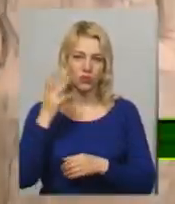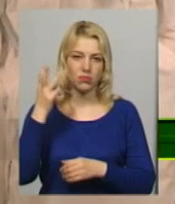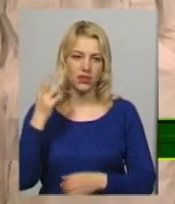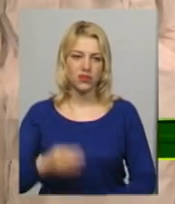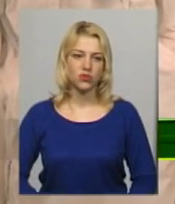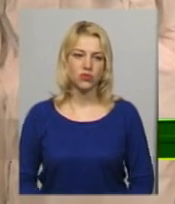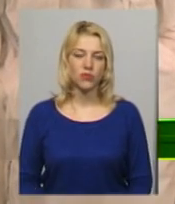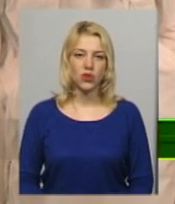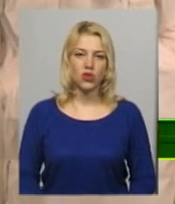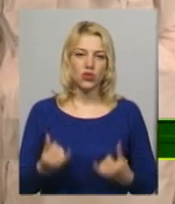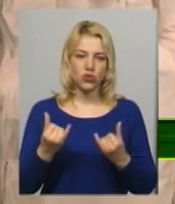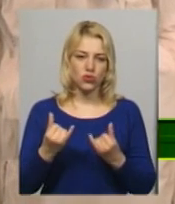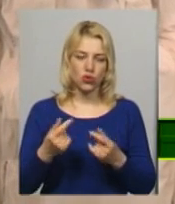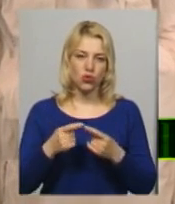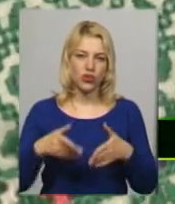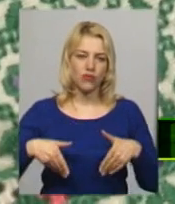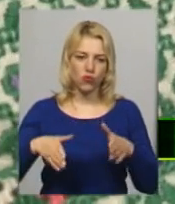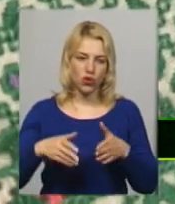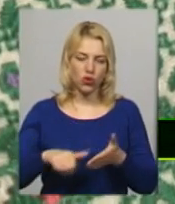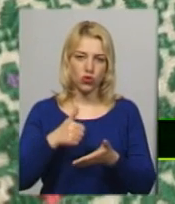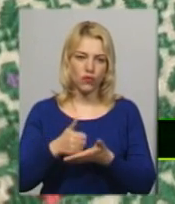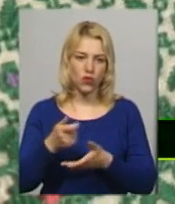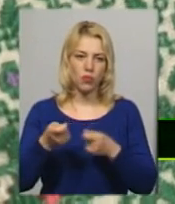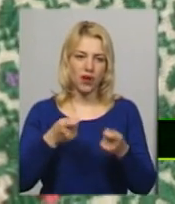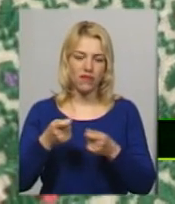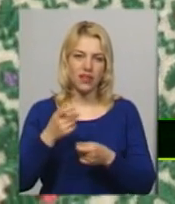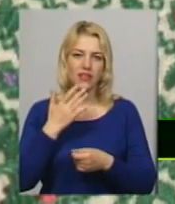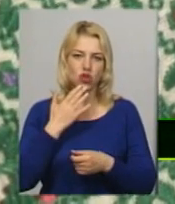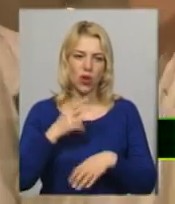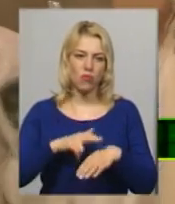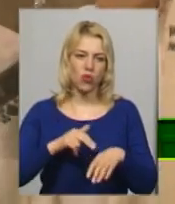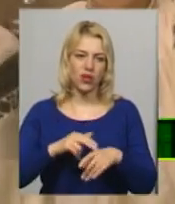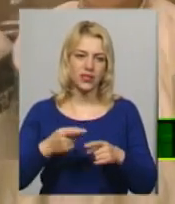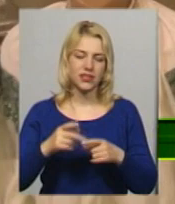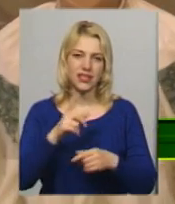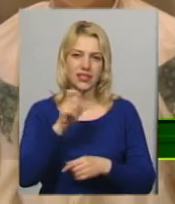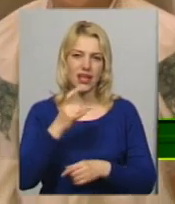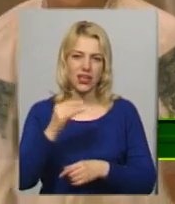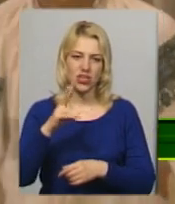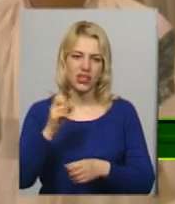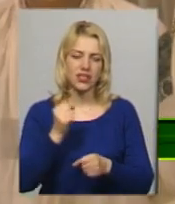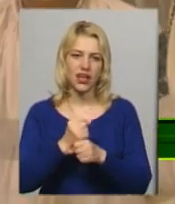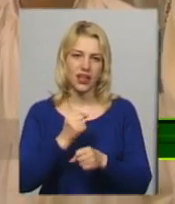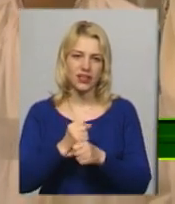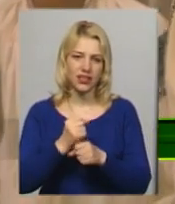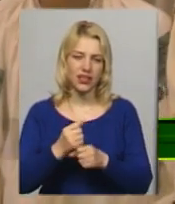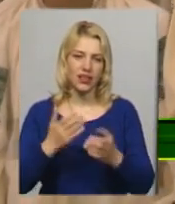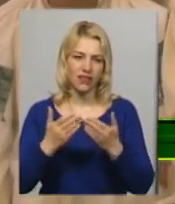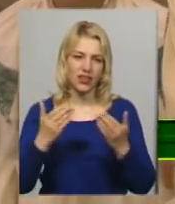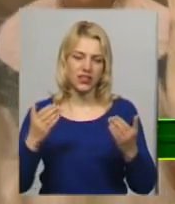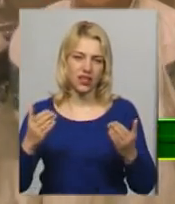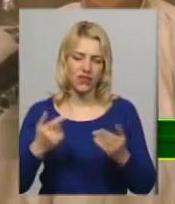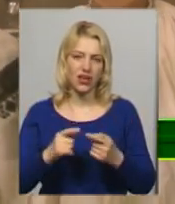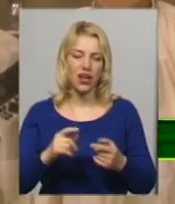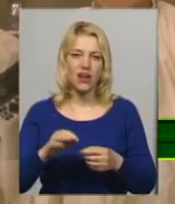Сьогодні в фоє головного управління Нацполіції в області на Зарічанській діяла виставка вишиванок з приватної колекції хмельничанки